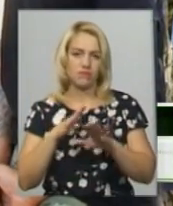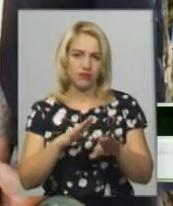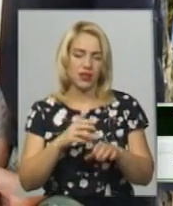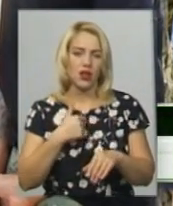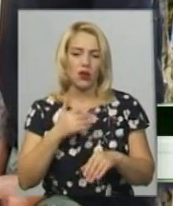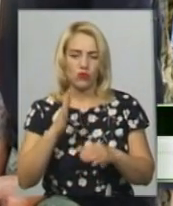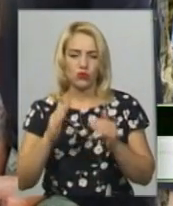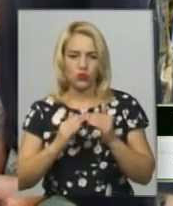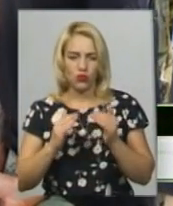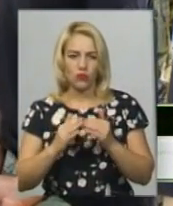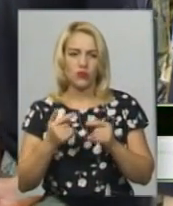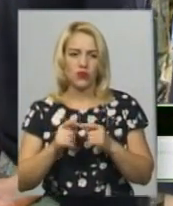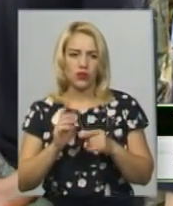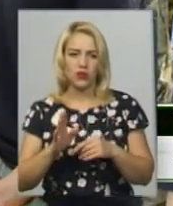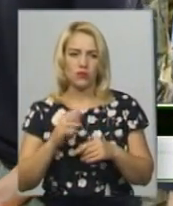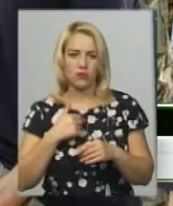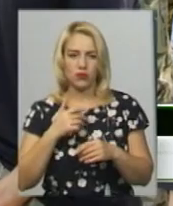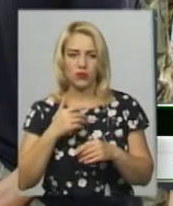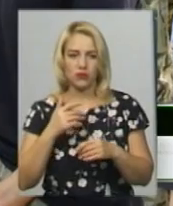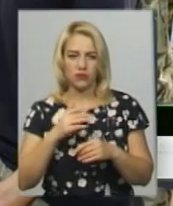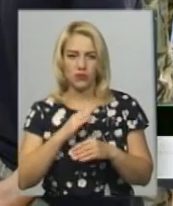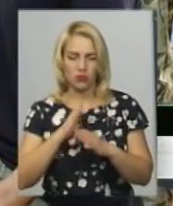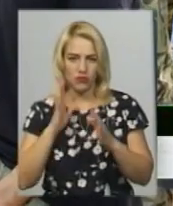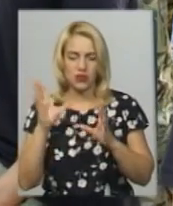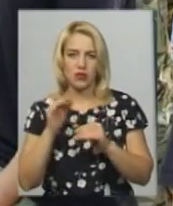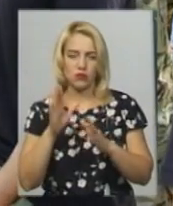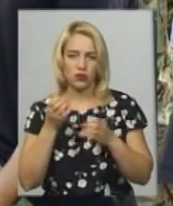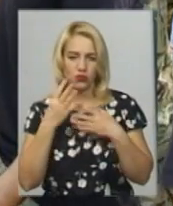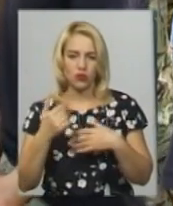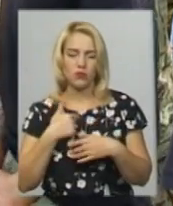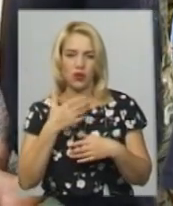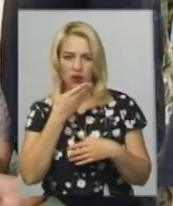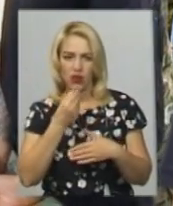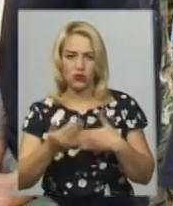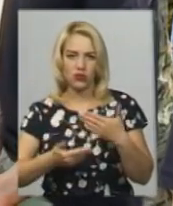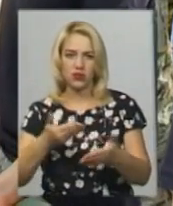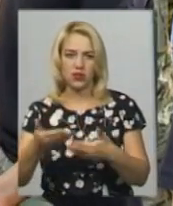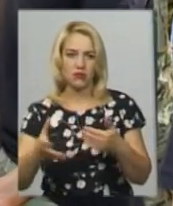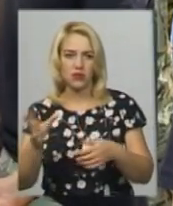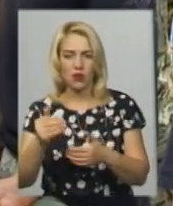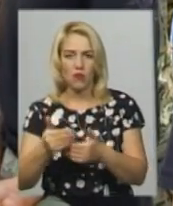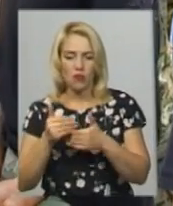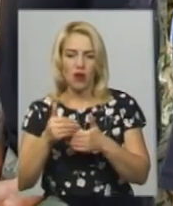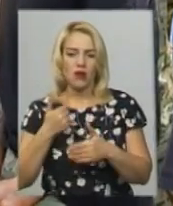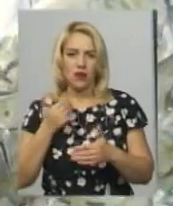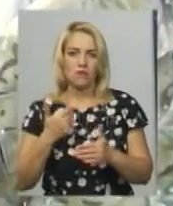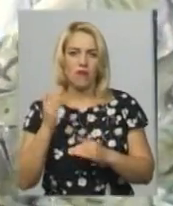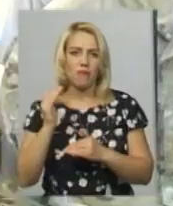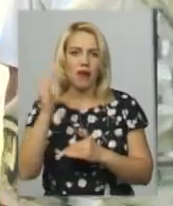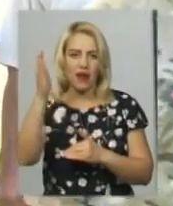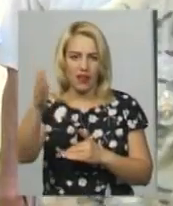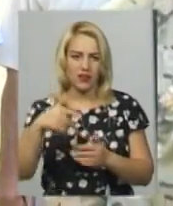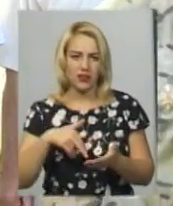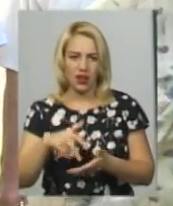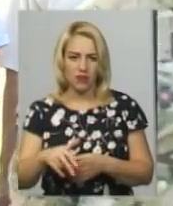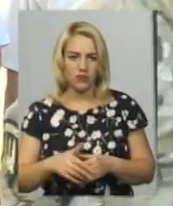кілометрів закріпимося на кордон і буду вдома. Все буде добре, ми йдемо гарно, нам всі допомагають і ми рухаємось вперед. У тому